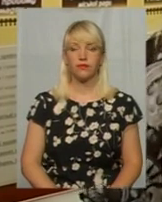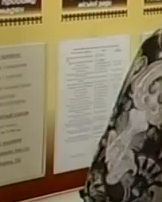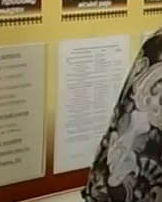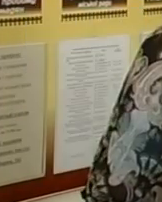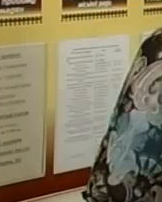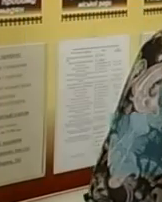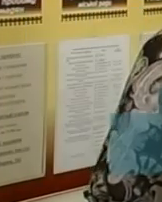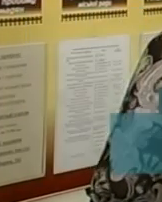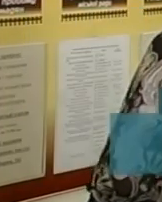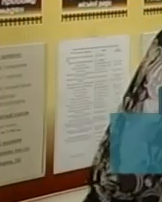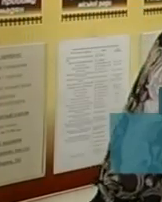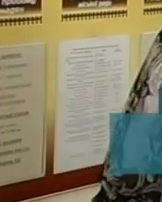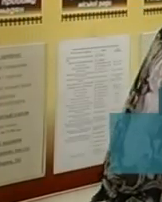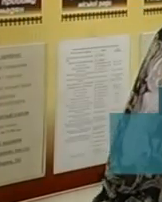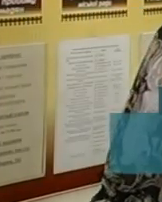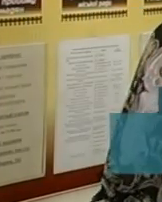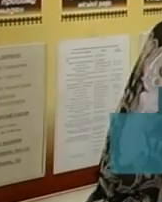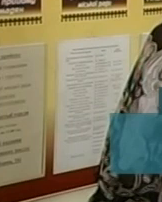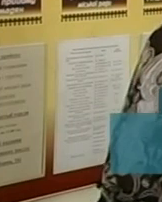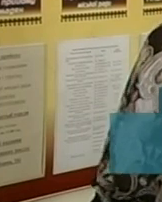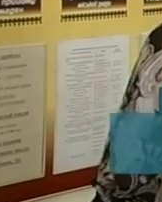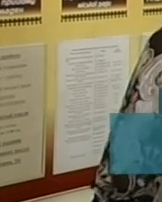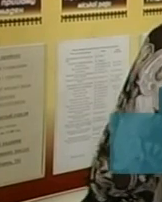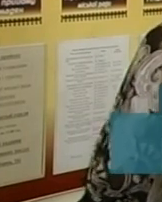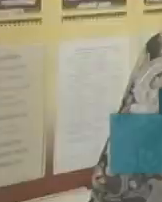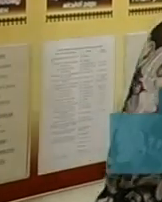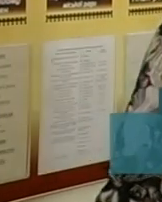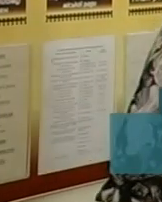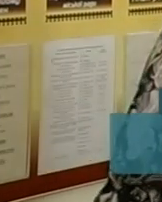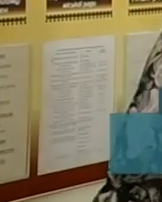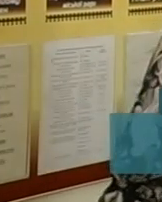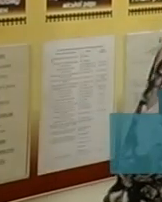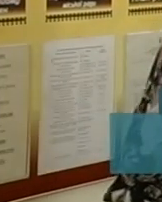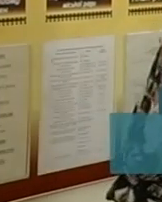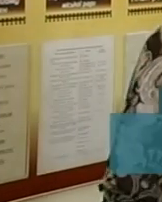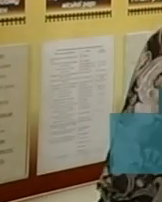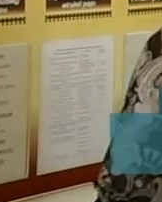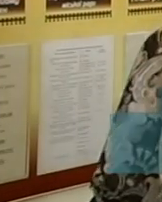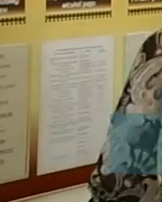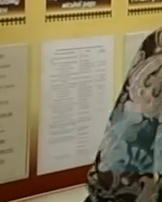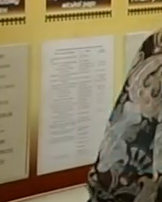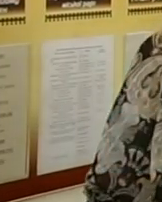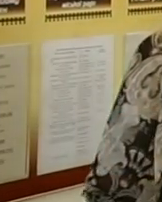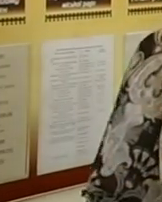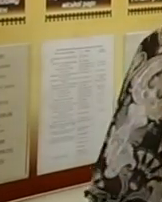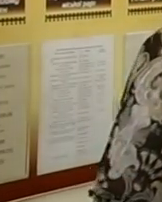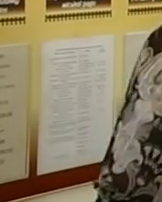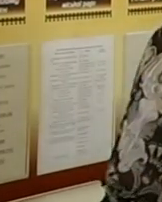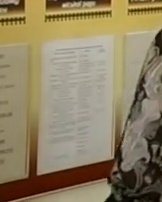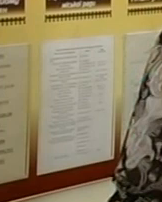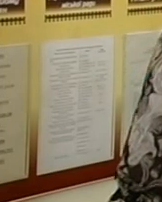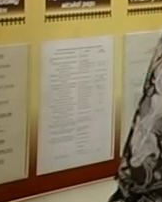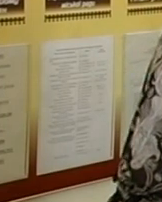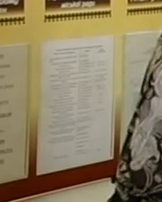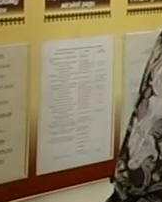сертифікати, які переглядаються обов'язково. Але є такі атракціони, надувні батути, то вони